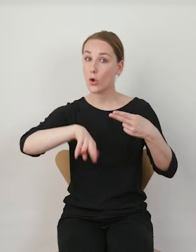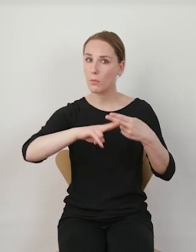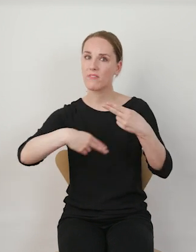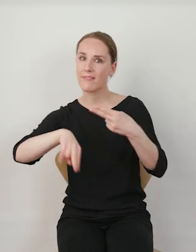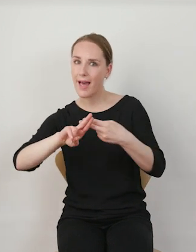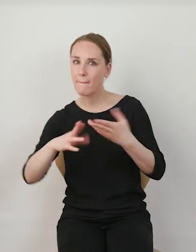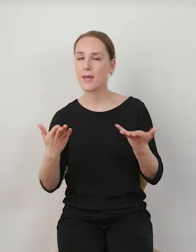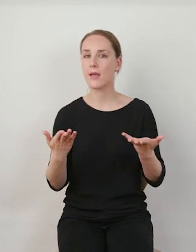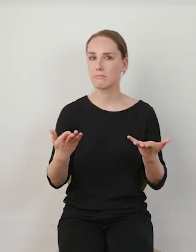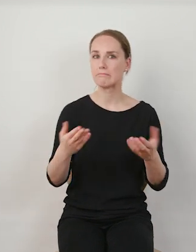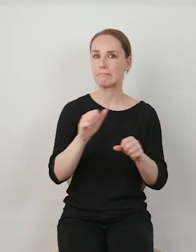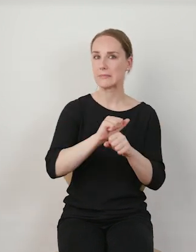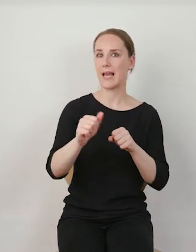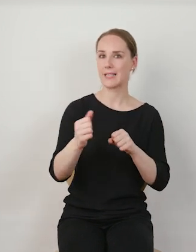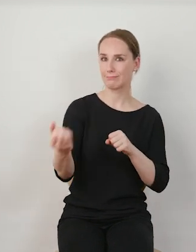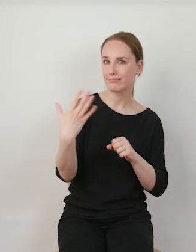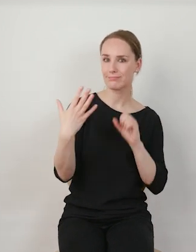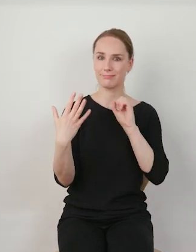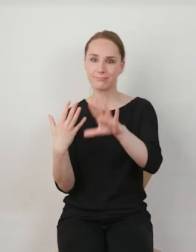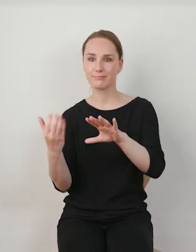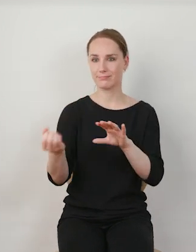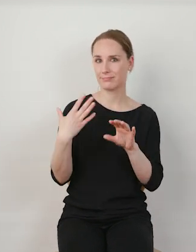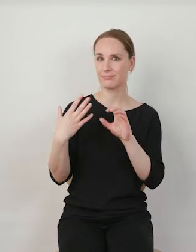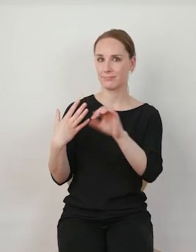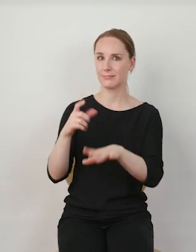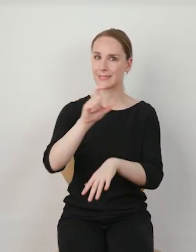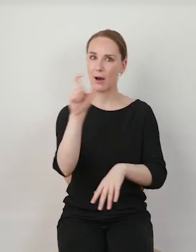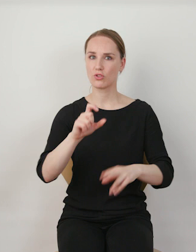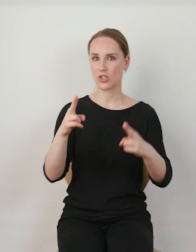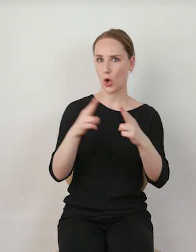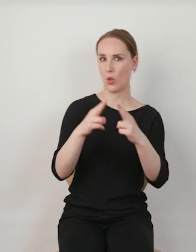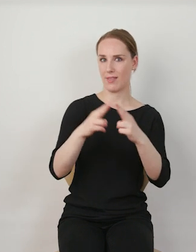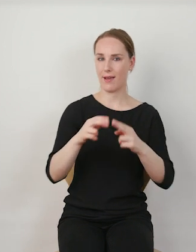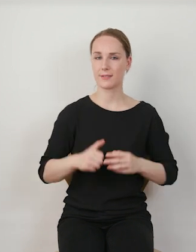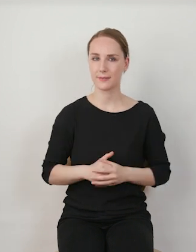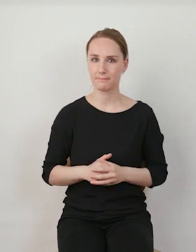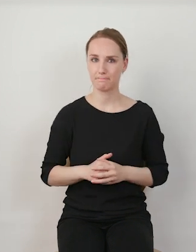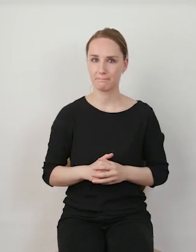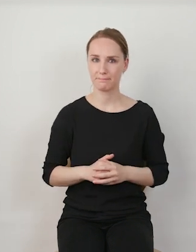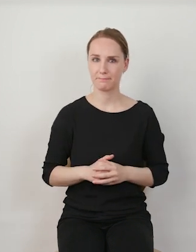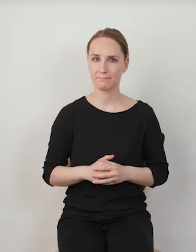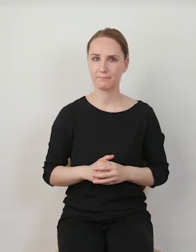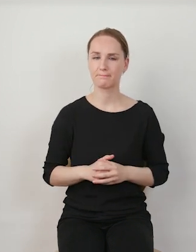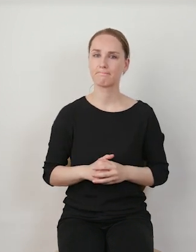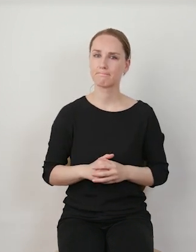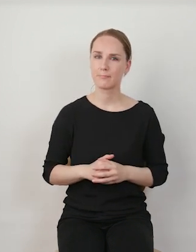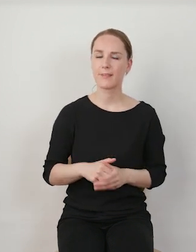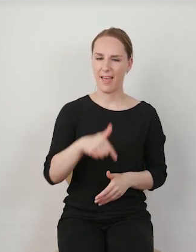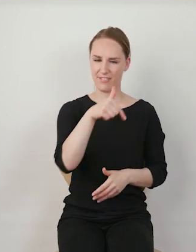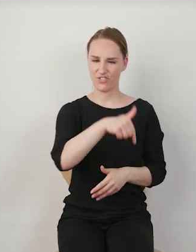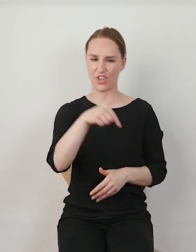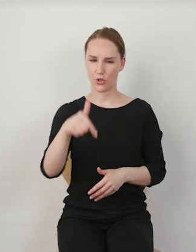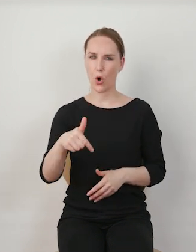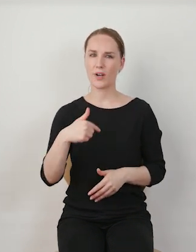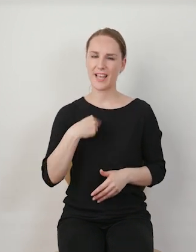komentarzach, więc interakcja cały czas zachodzi. I kiedy myślę o TikToku, to widzę taką